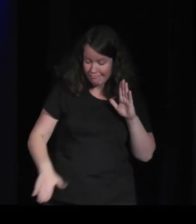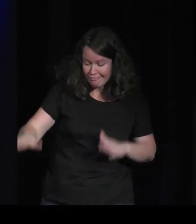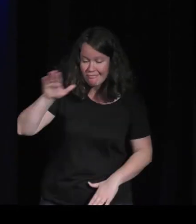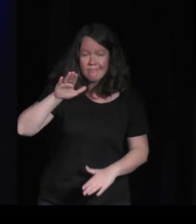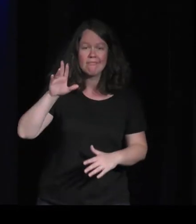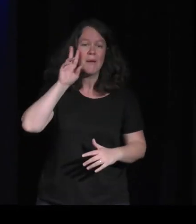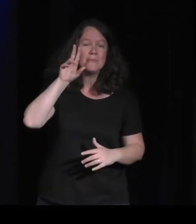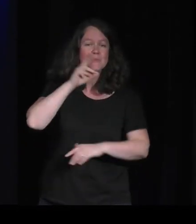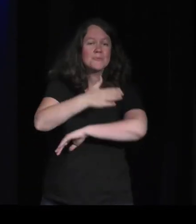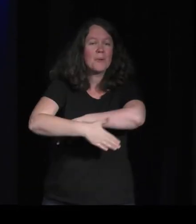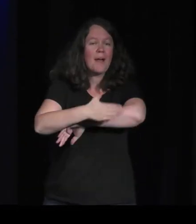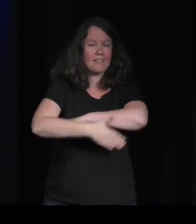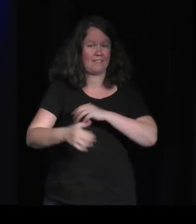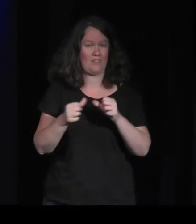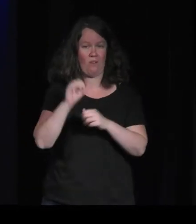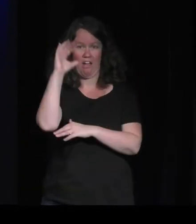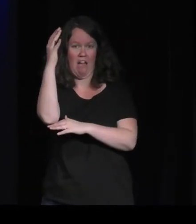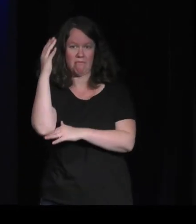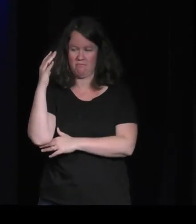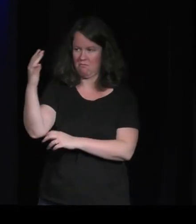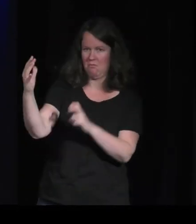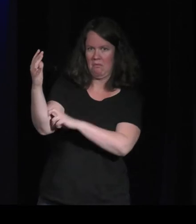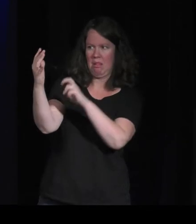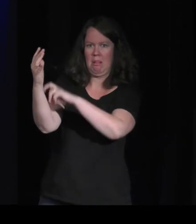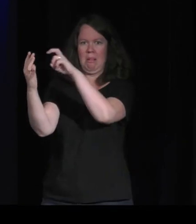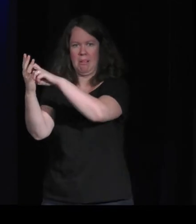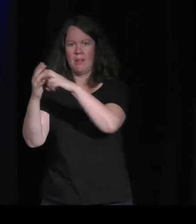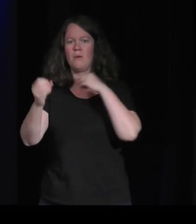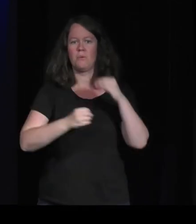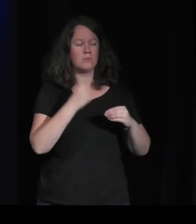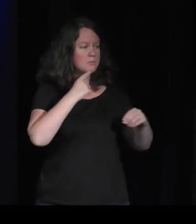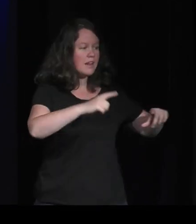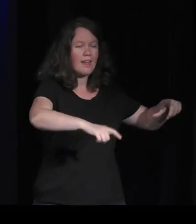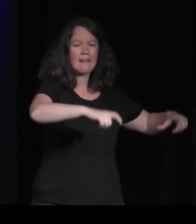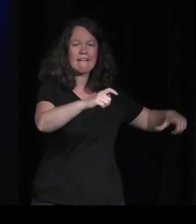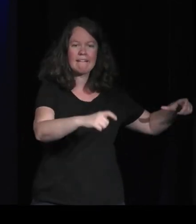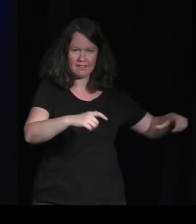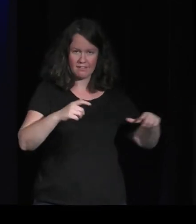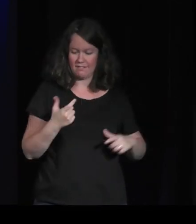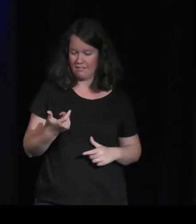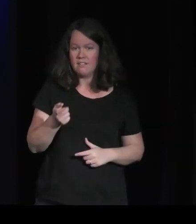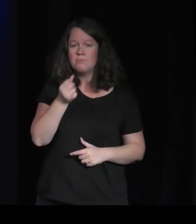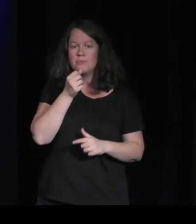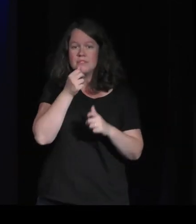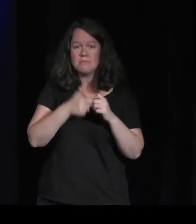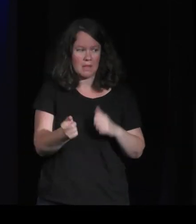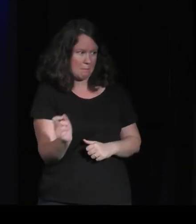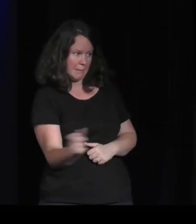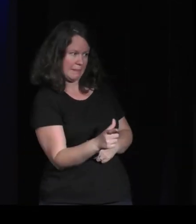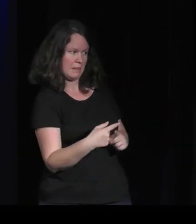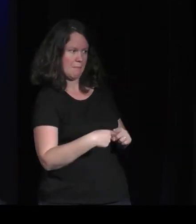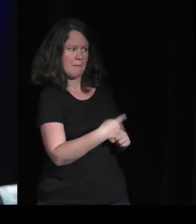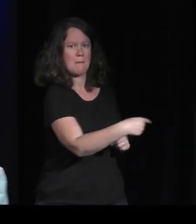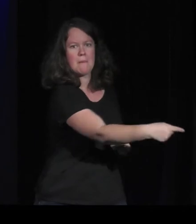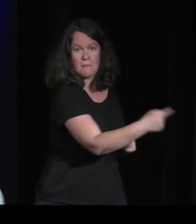arbres. Donc, il faut donner cette possibilité-là. Il y des cailloux par terre. Est-ce qu'on peut faire des ricochets ? Essayons de faire des ricochets. Il y a de l'eau. Essayons de se baigner. Si, par contre,